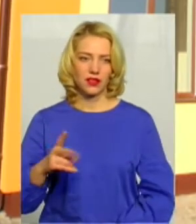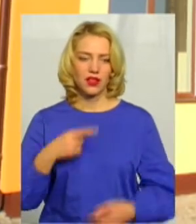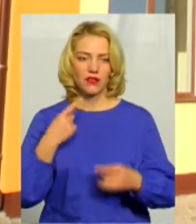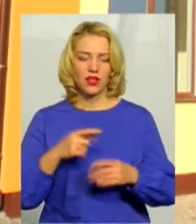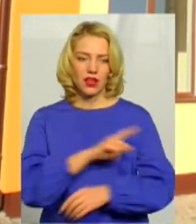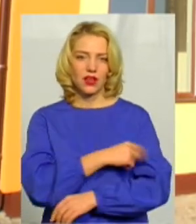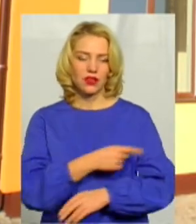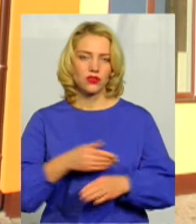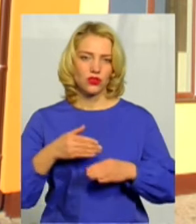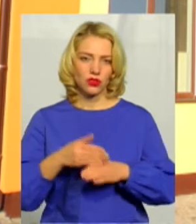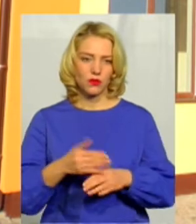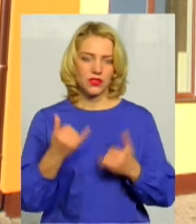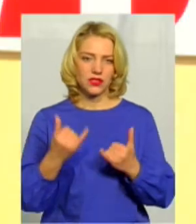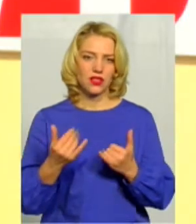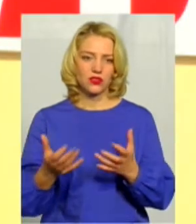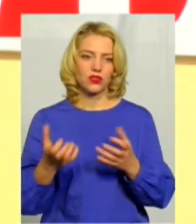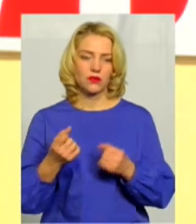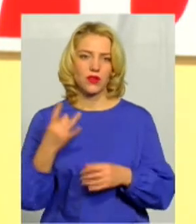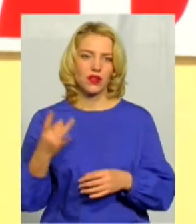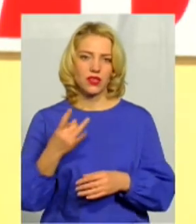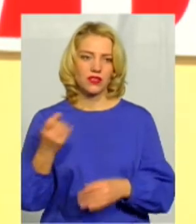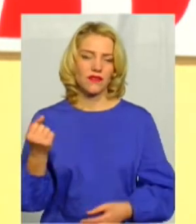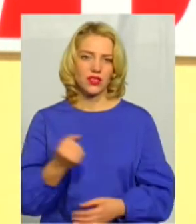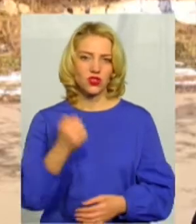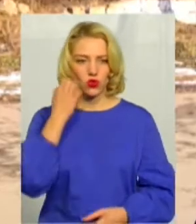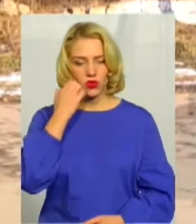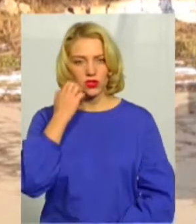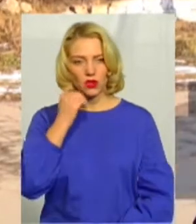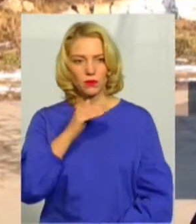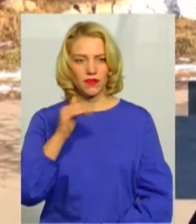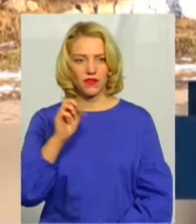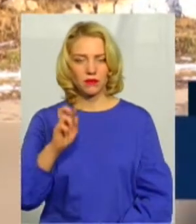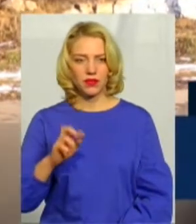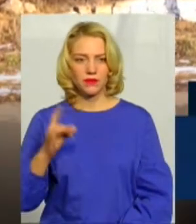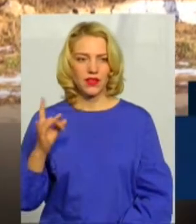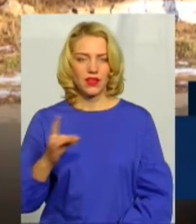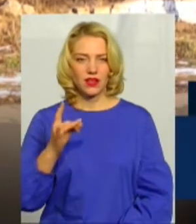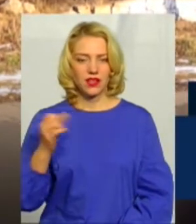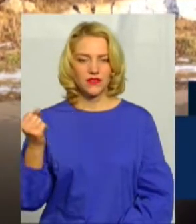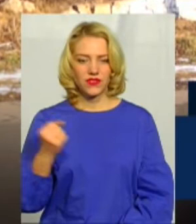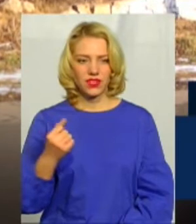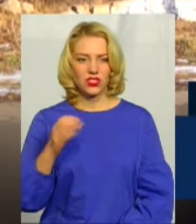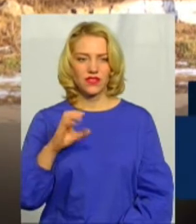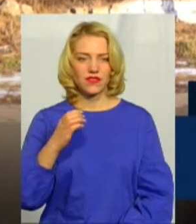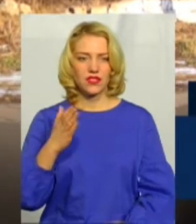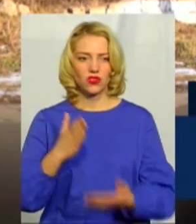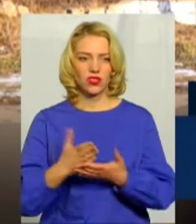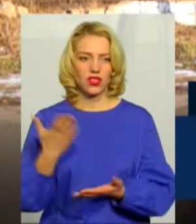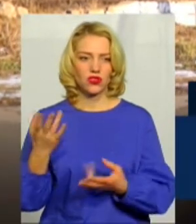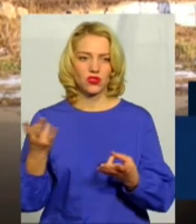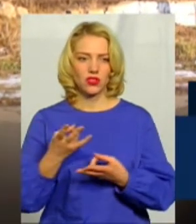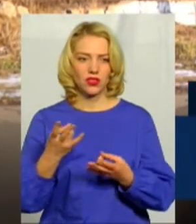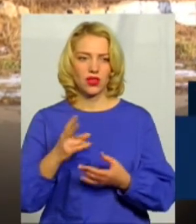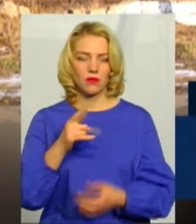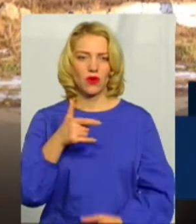допомогу селяни наразі отримують раз на тиждень у старому ФАПі. Раз в тиждень в середу є, а якщо треба, то в городок